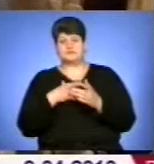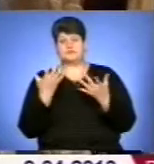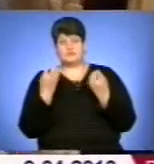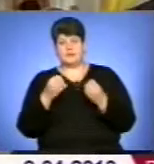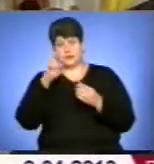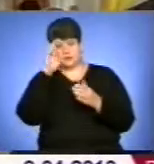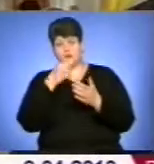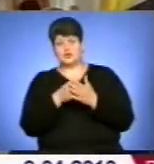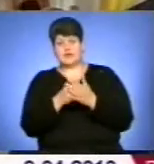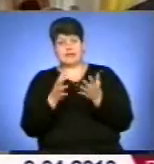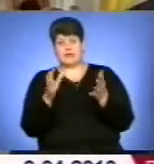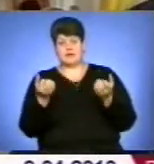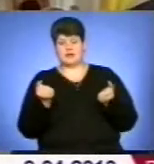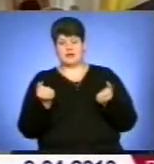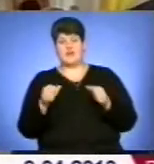прийнятий.